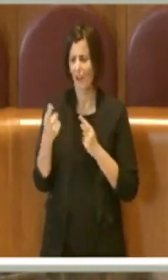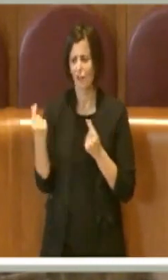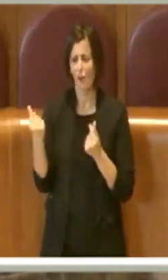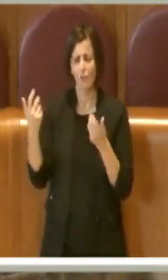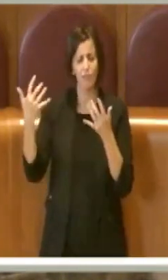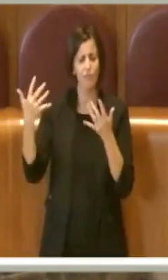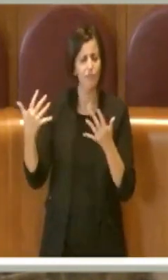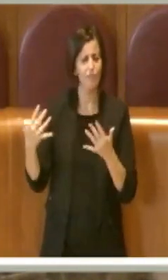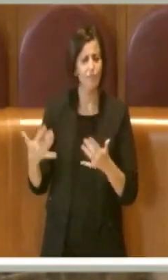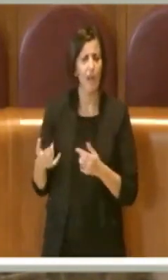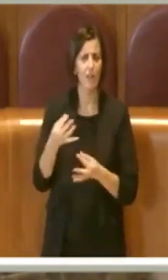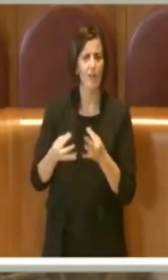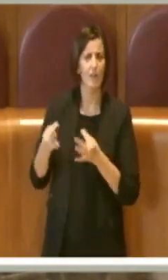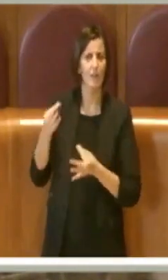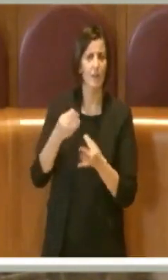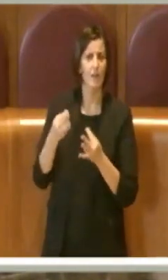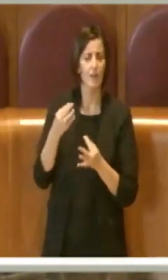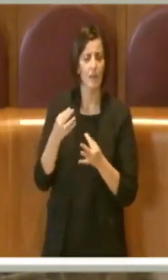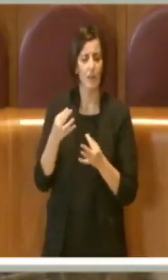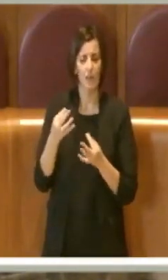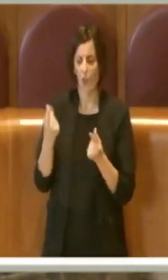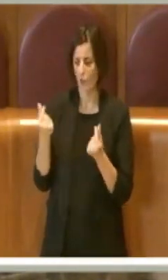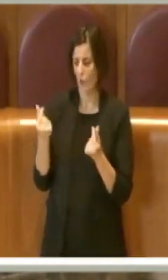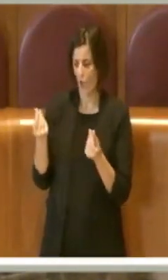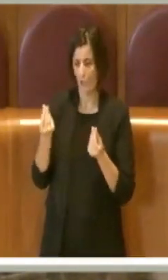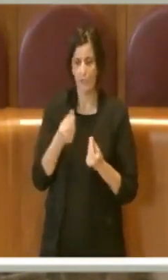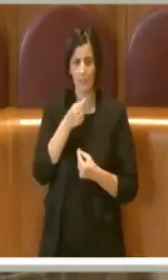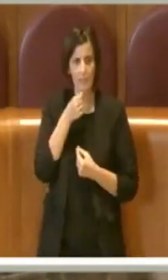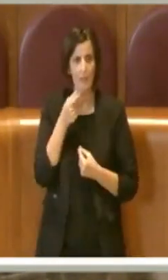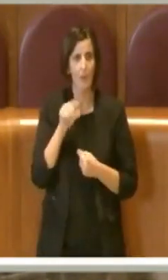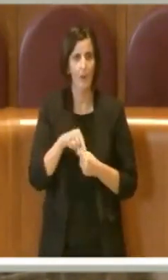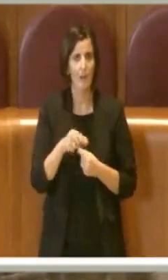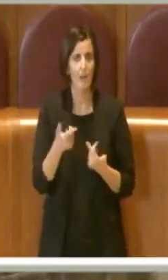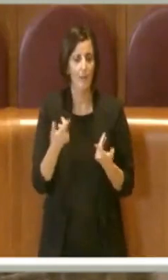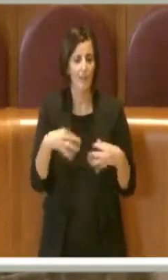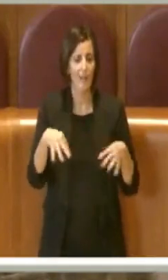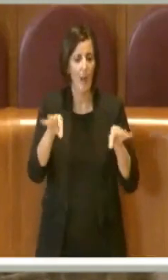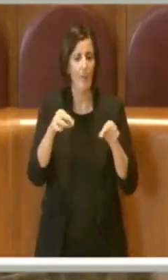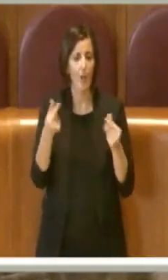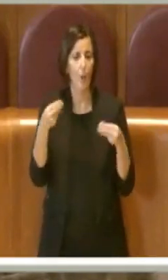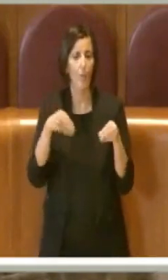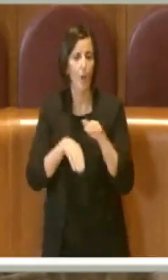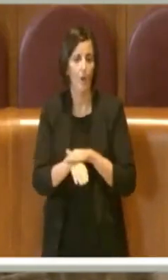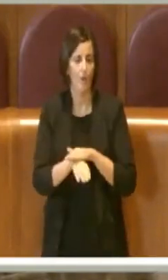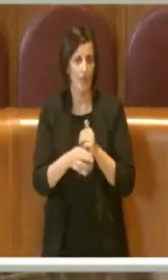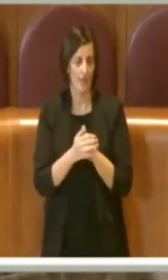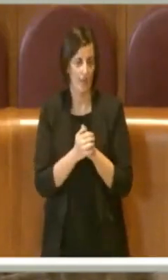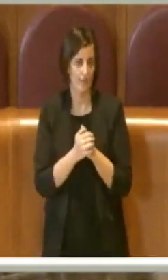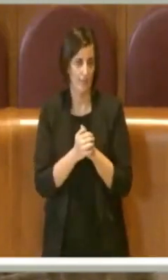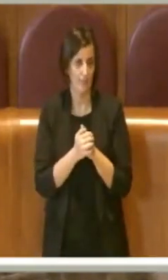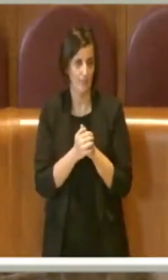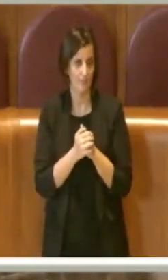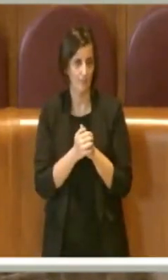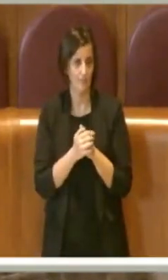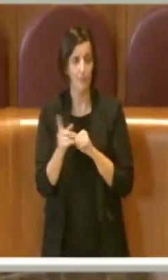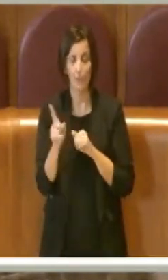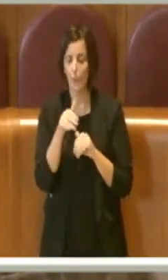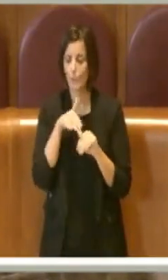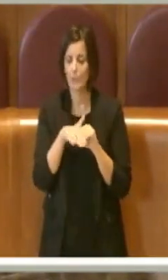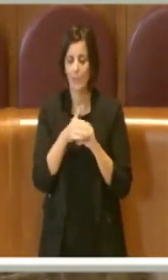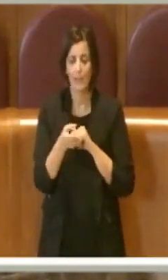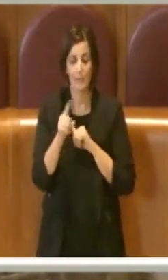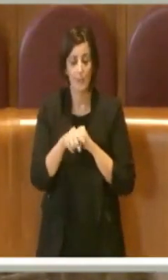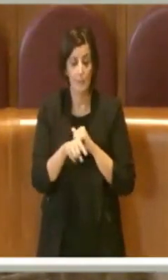che lei ha descritto, potranno servire tutt'al più per mettere un po' di polvere sotto al tappeto e non usati per